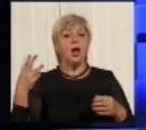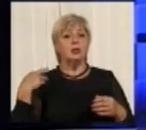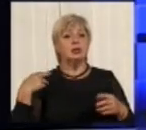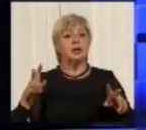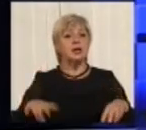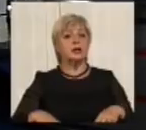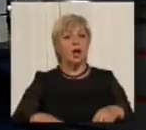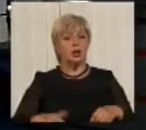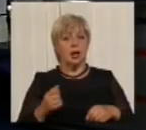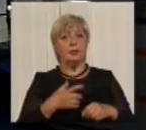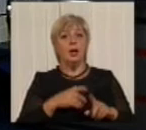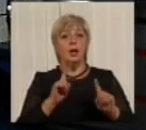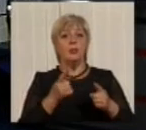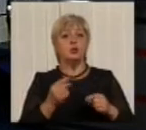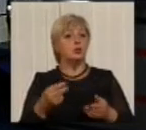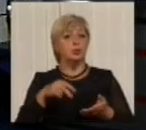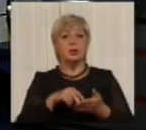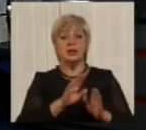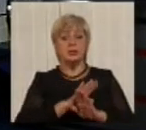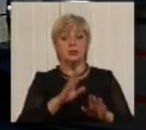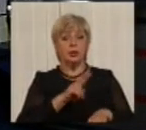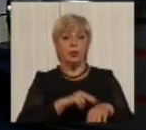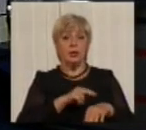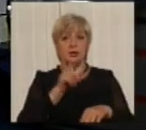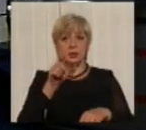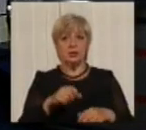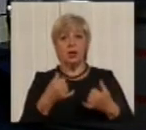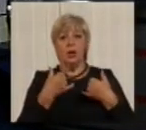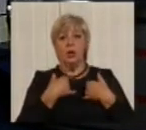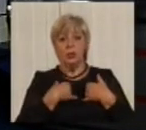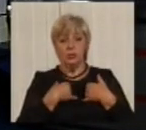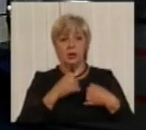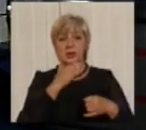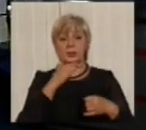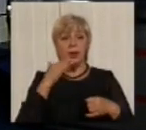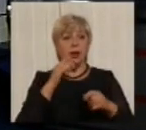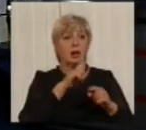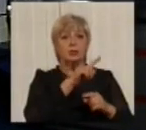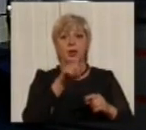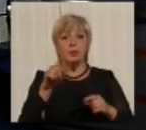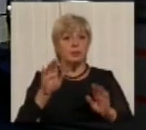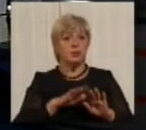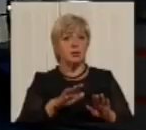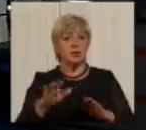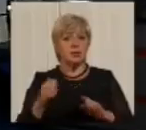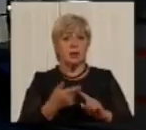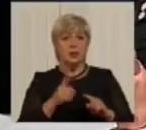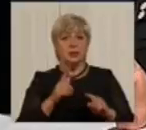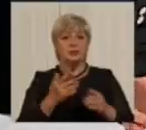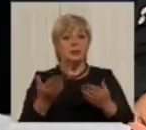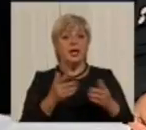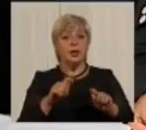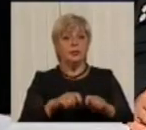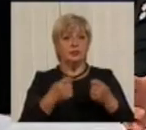А чому там не стоїть поліцейські? Ну, у нас багато місць, де водії порушують. Водії маршрутних таксі і просто водії. На